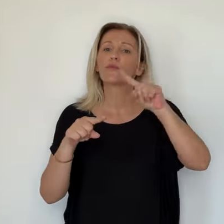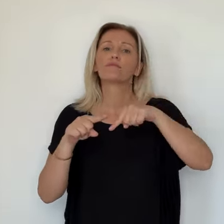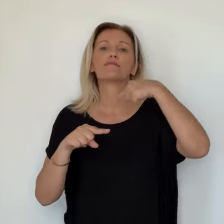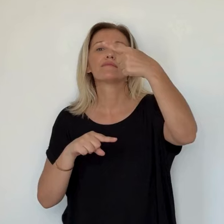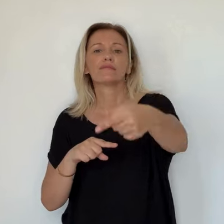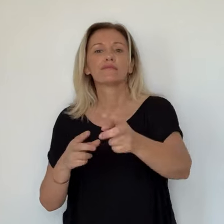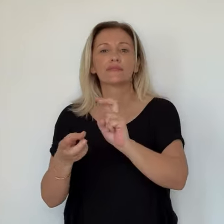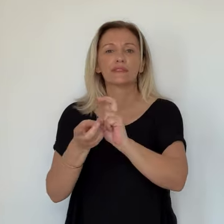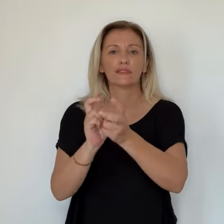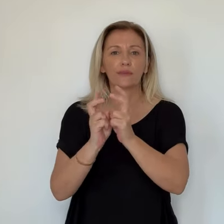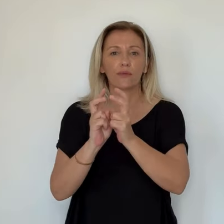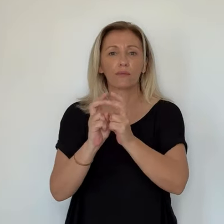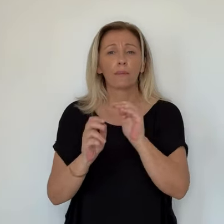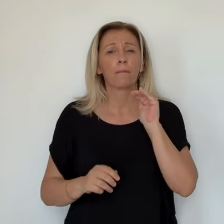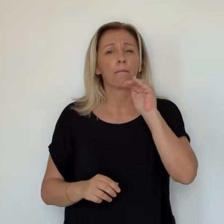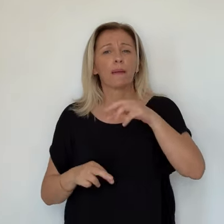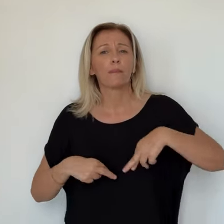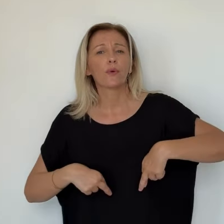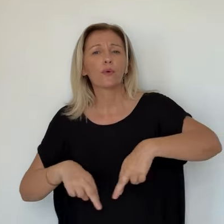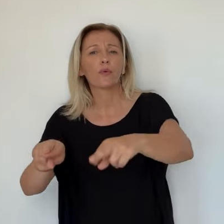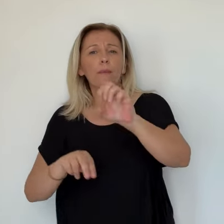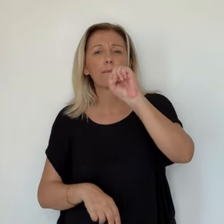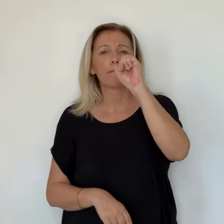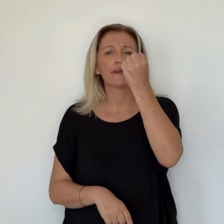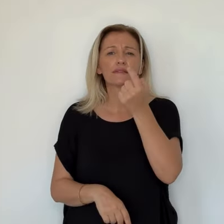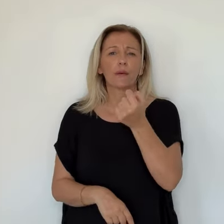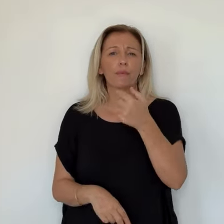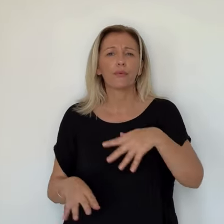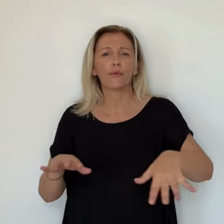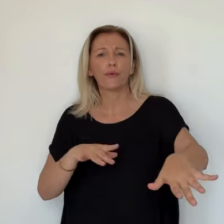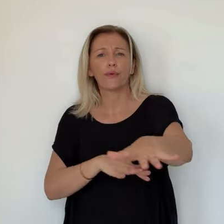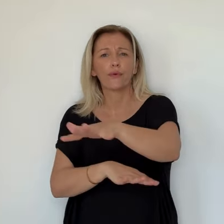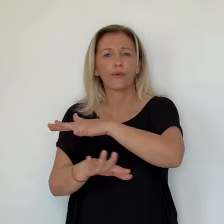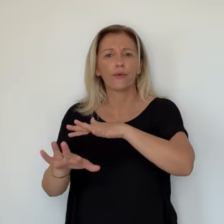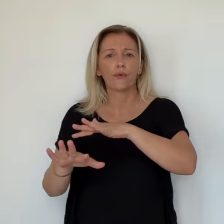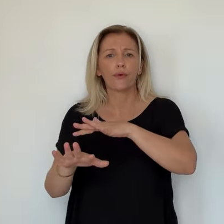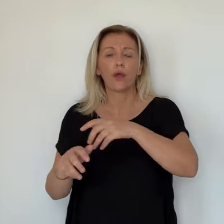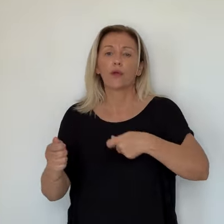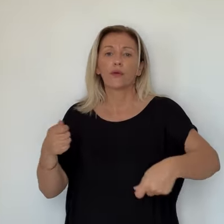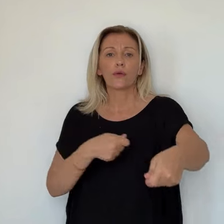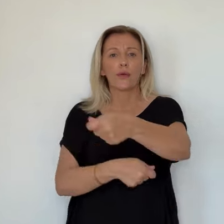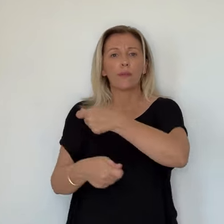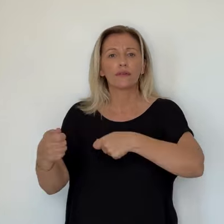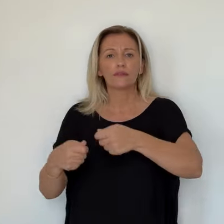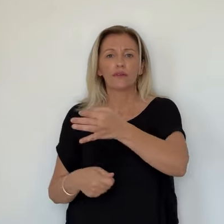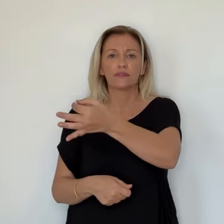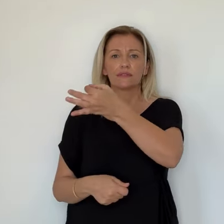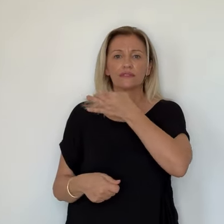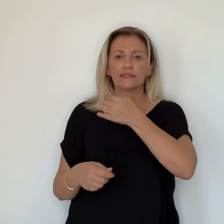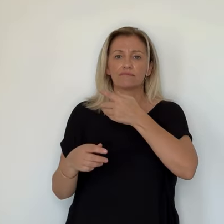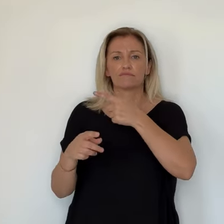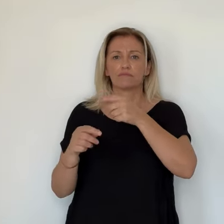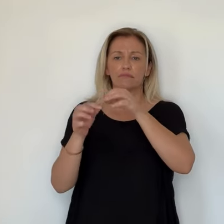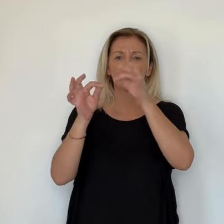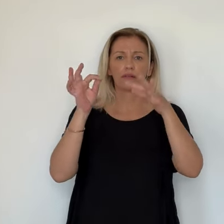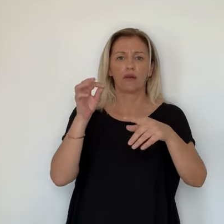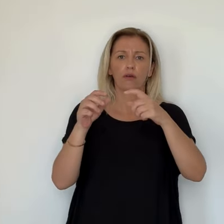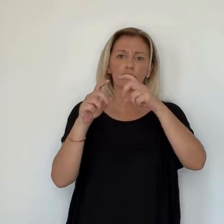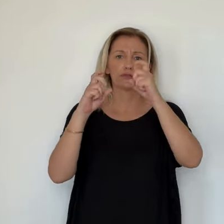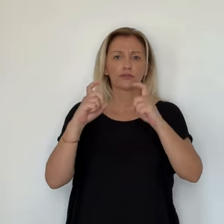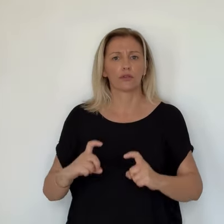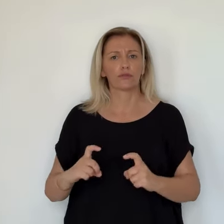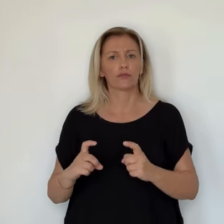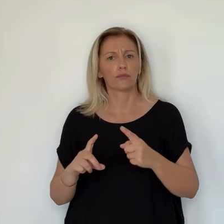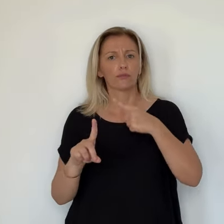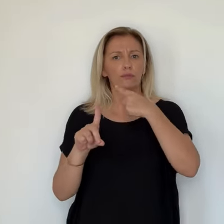a bien marché parce que les touristes avaient un panier moyen un peu plus haut que l'année dernière. Et j'ai eu quelques retours aussi de commerçants dans la rue qui m'ont